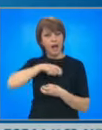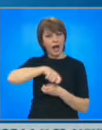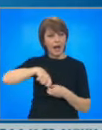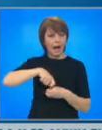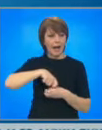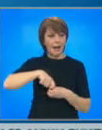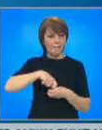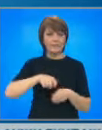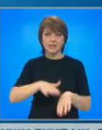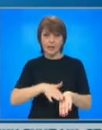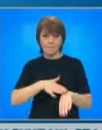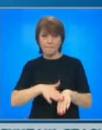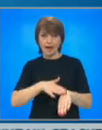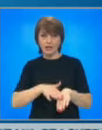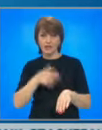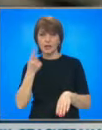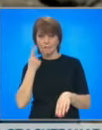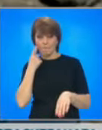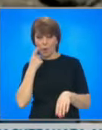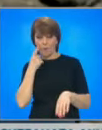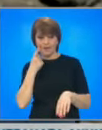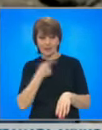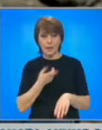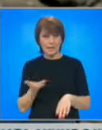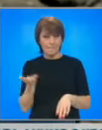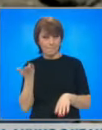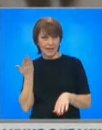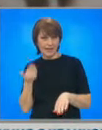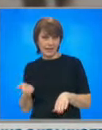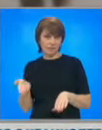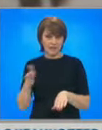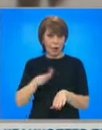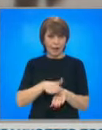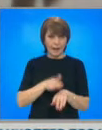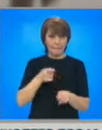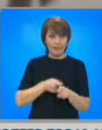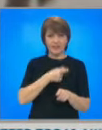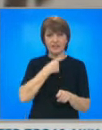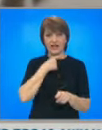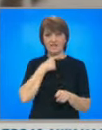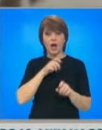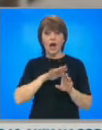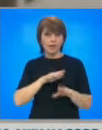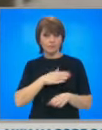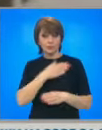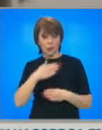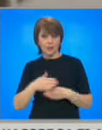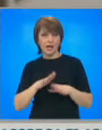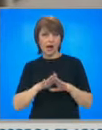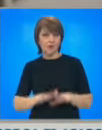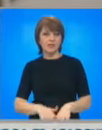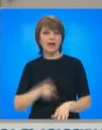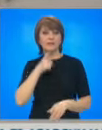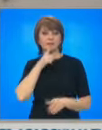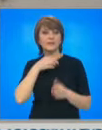върху себе си. За да видят действието им, преди да го приложат върху Апостола. И до днес остава тайна какво съдържа